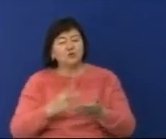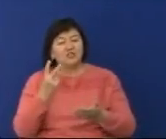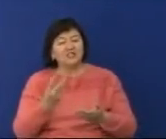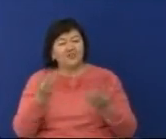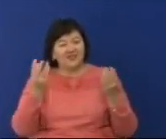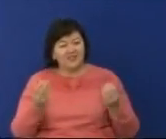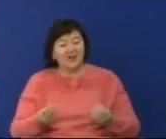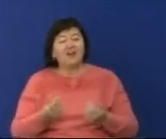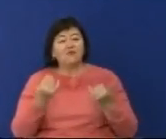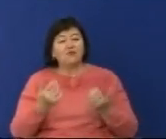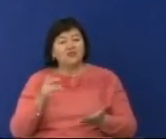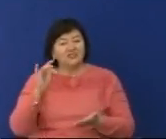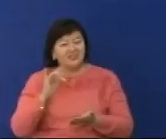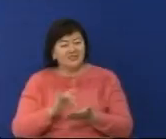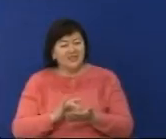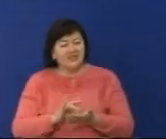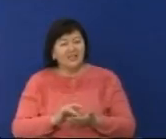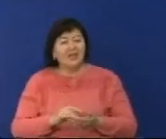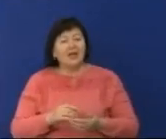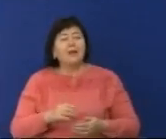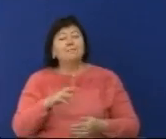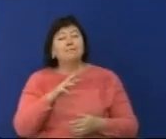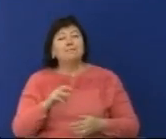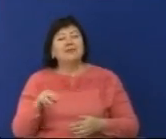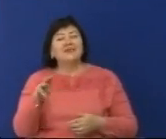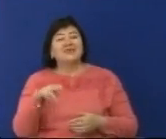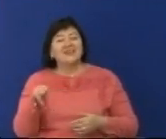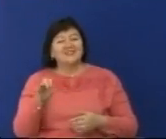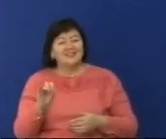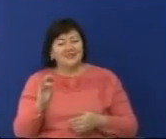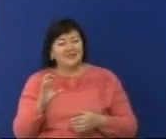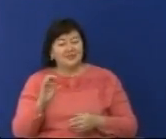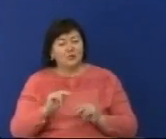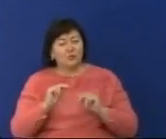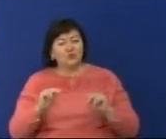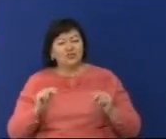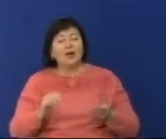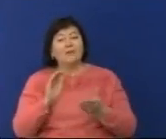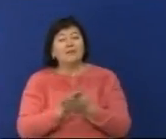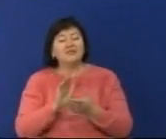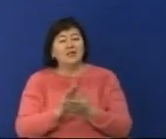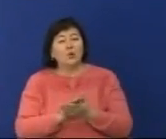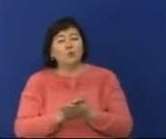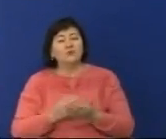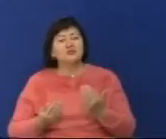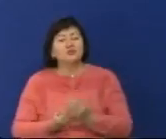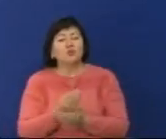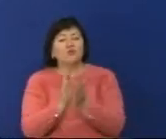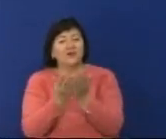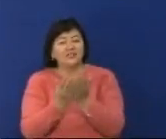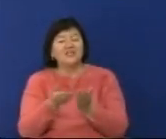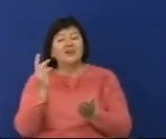ғорталықтарының ұқтыушыларымен әдіскерлері және мектеп мұғалымдары және әліппеймен таңысып, тұбысталы және жазу